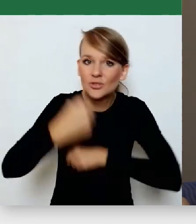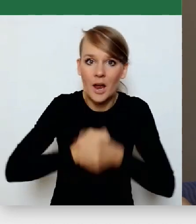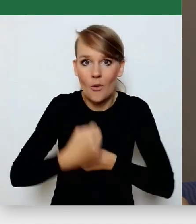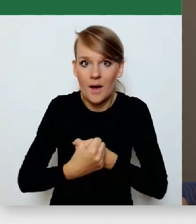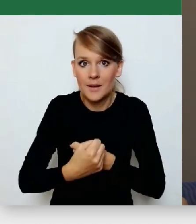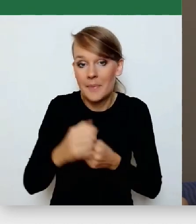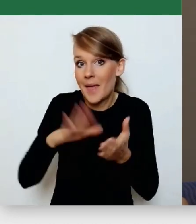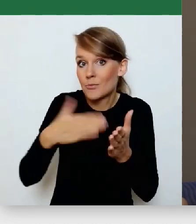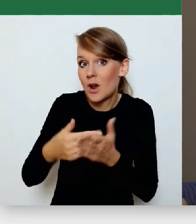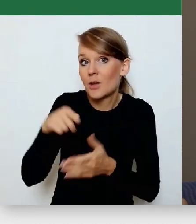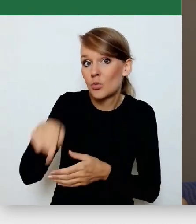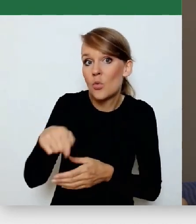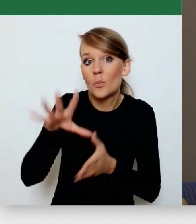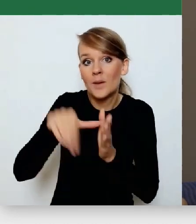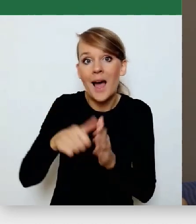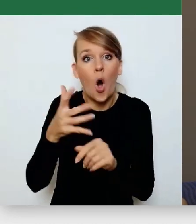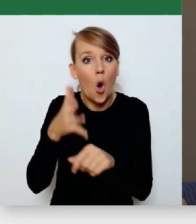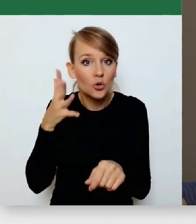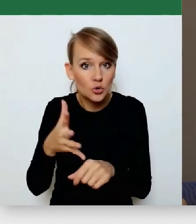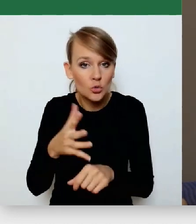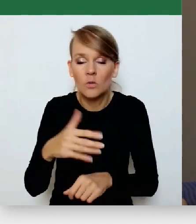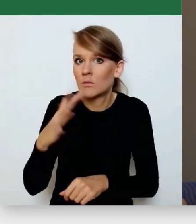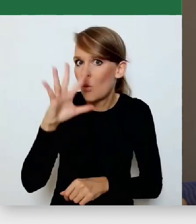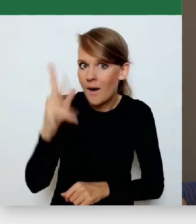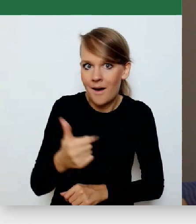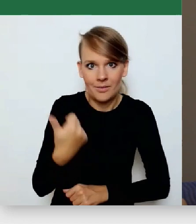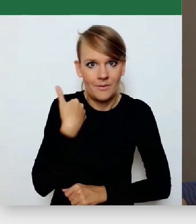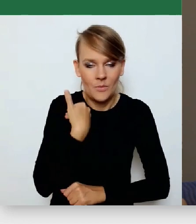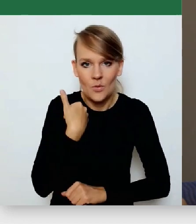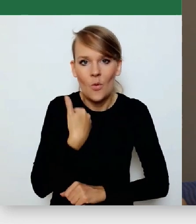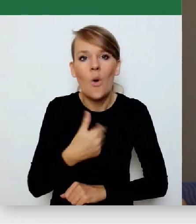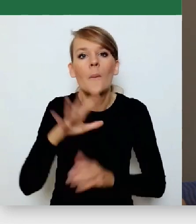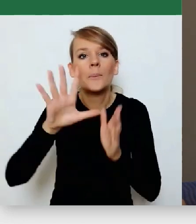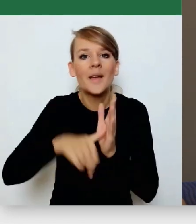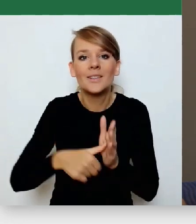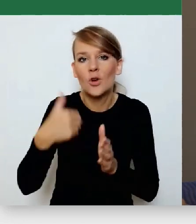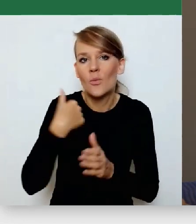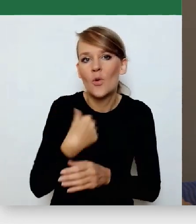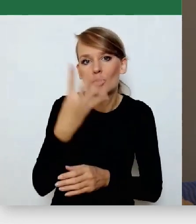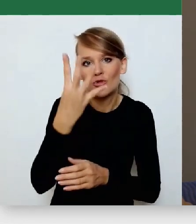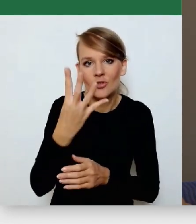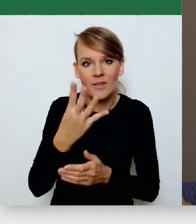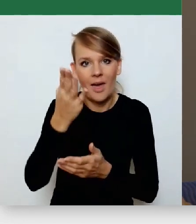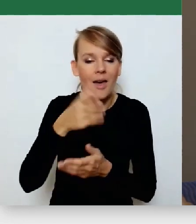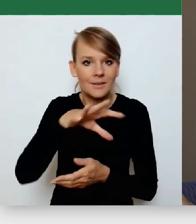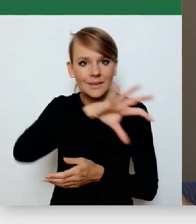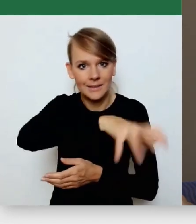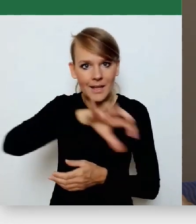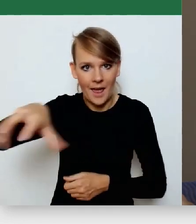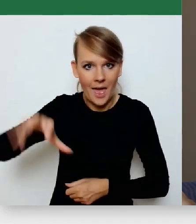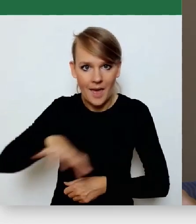Ostrowie. Myśmy podzielili miasto na cztery strefy i były grupy wolontariuszy, którzy, no właśnie,